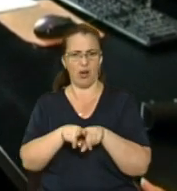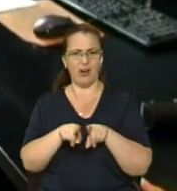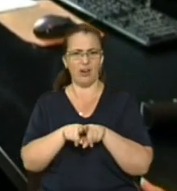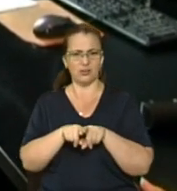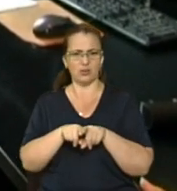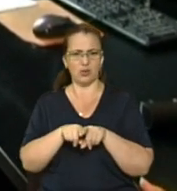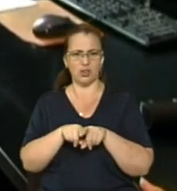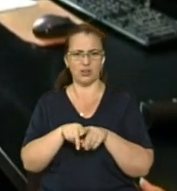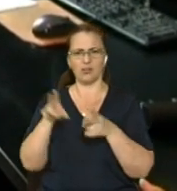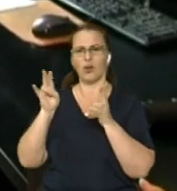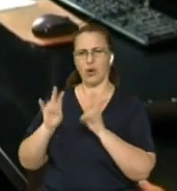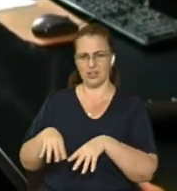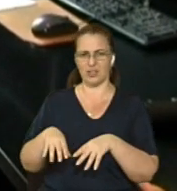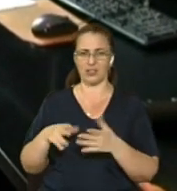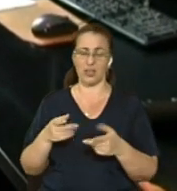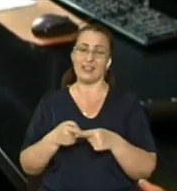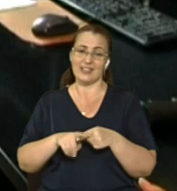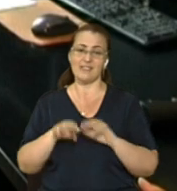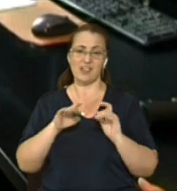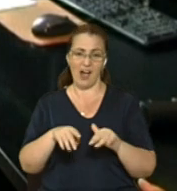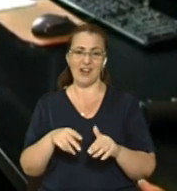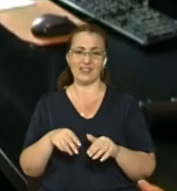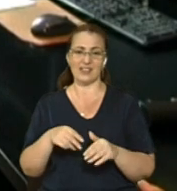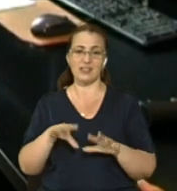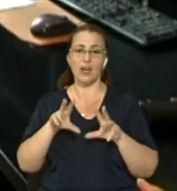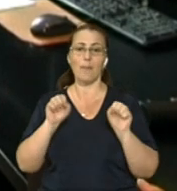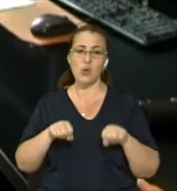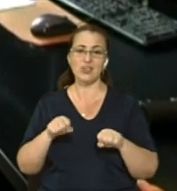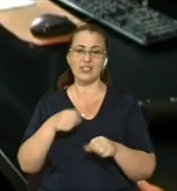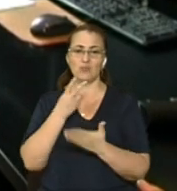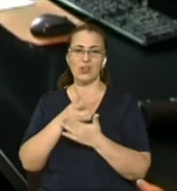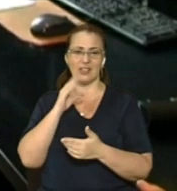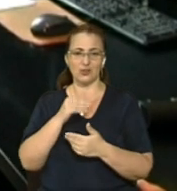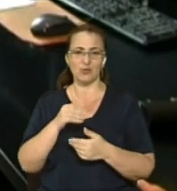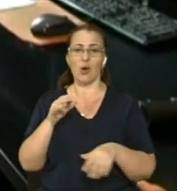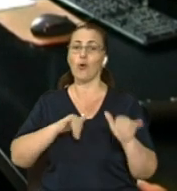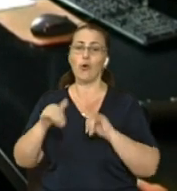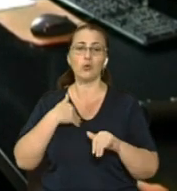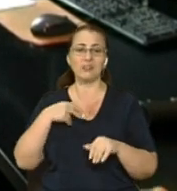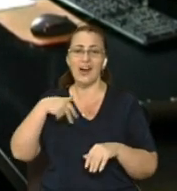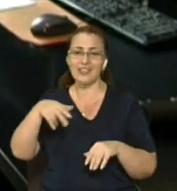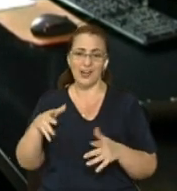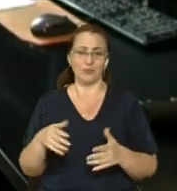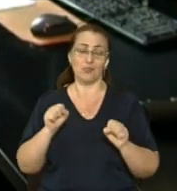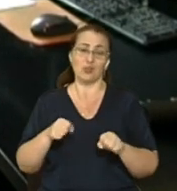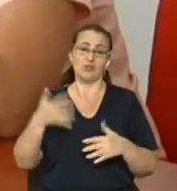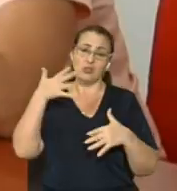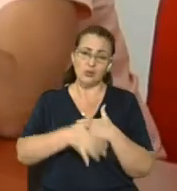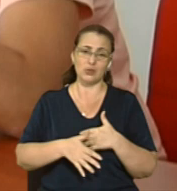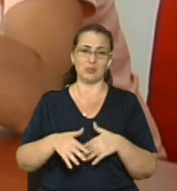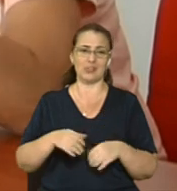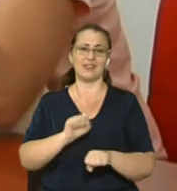акція, що візьме собаку на роботу, це є можливість собаці показати, що я йду, де я є. Неможливо, він щось зрозуміє, перестане нервуватись.